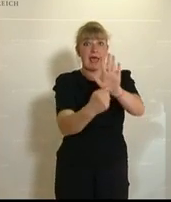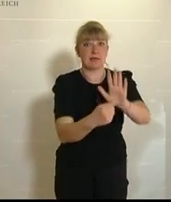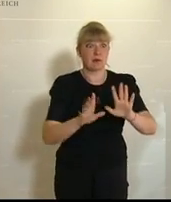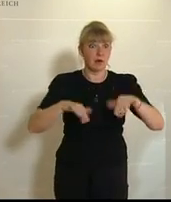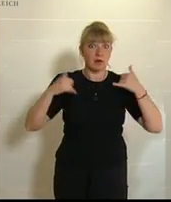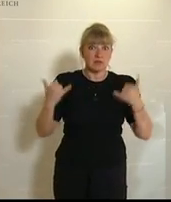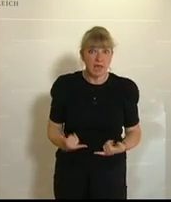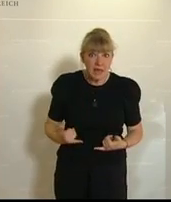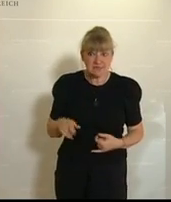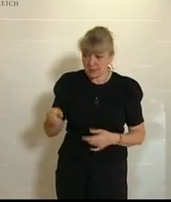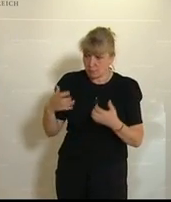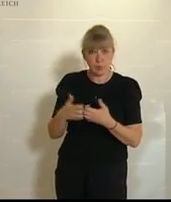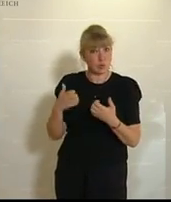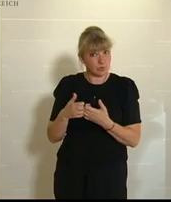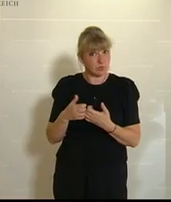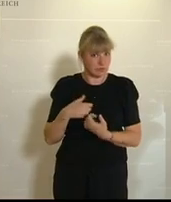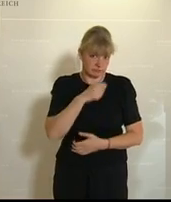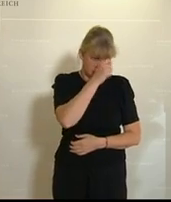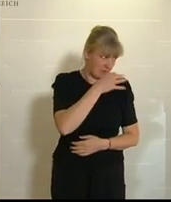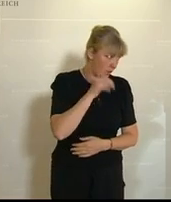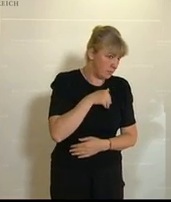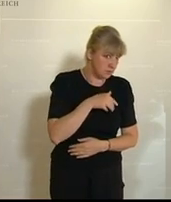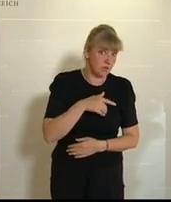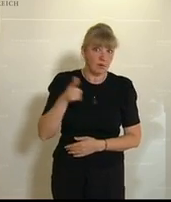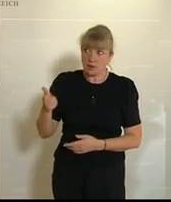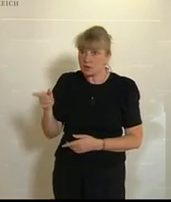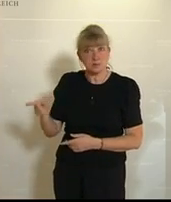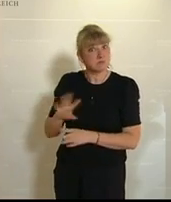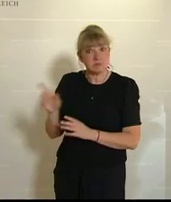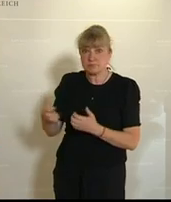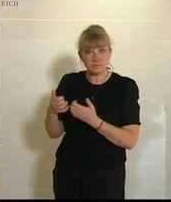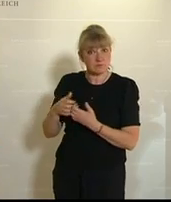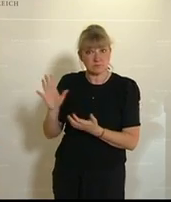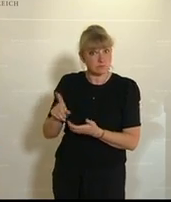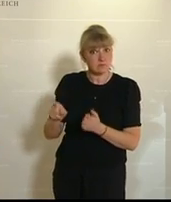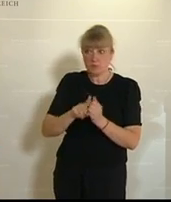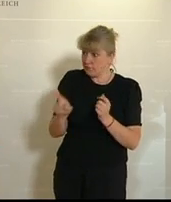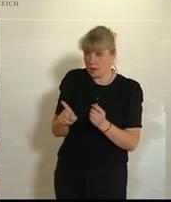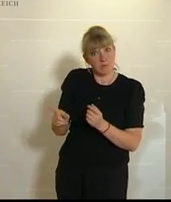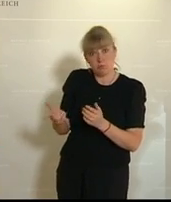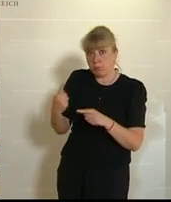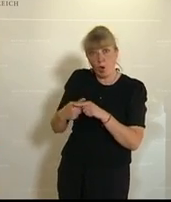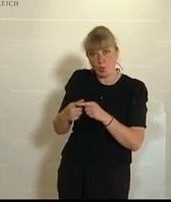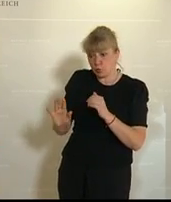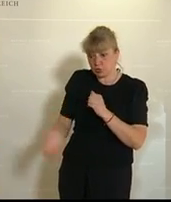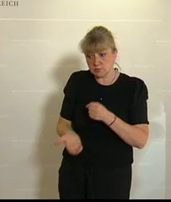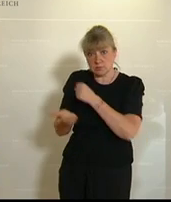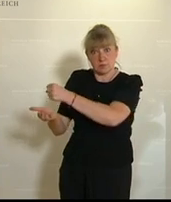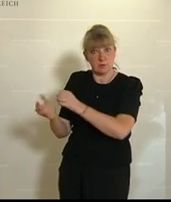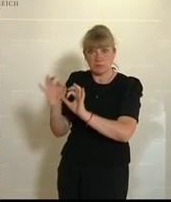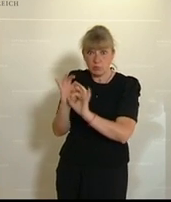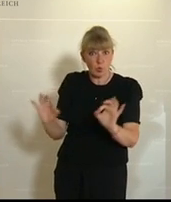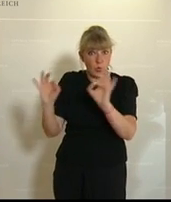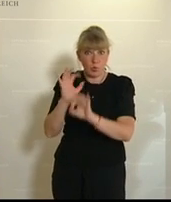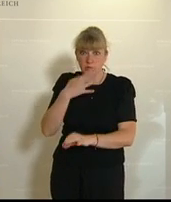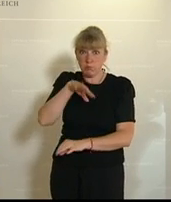fallen diese Produktionen, geschätzte Frau Minister, hier zu Gänze aus diesem Comeback-Bonus heraus. Und das ist nicht